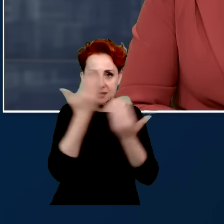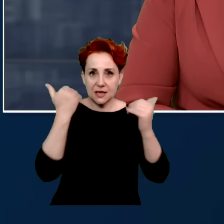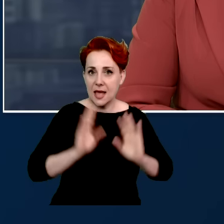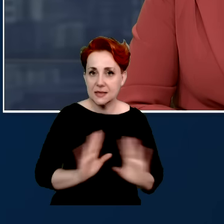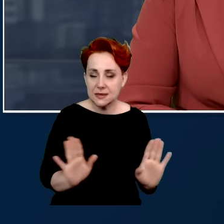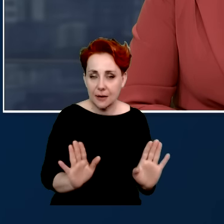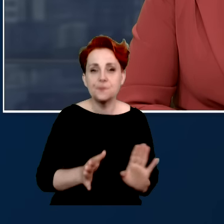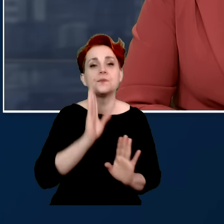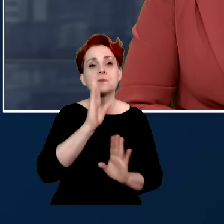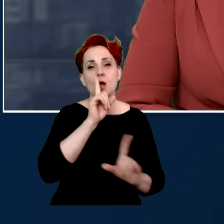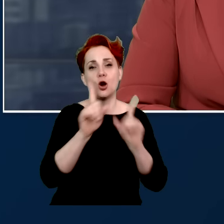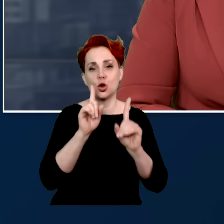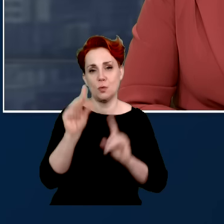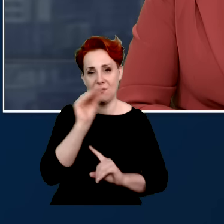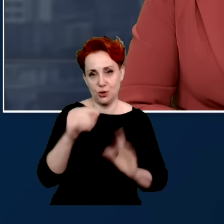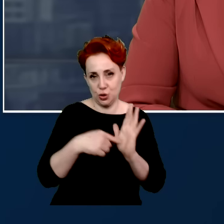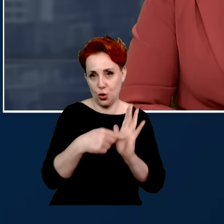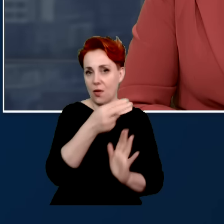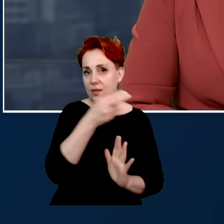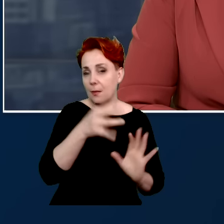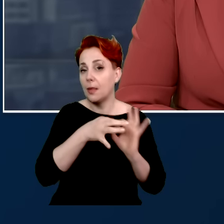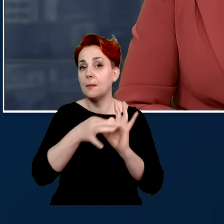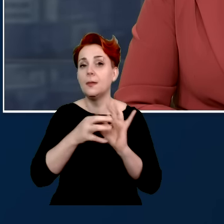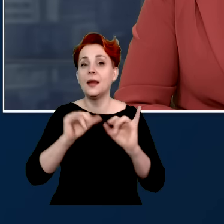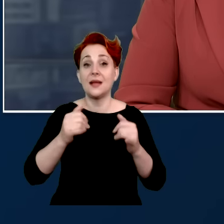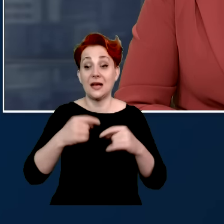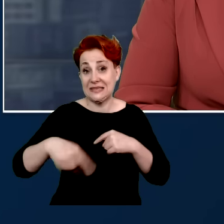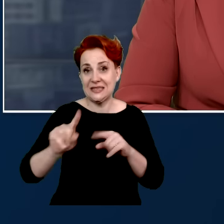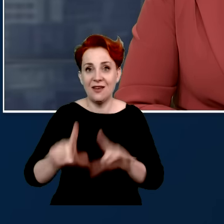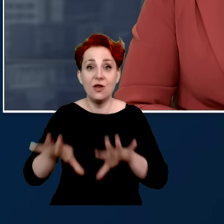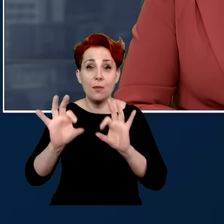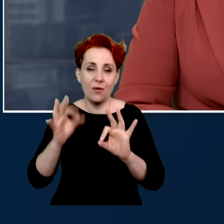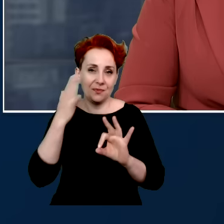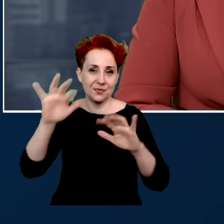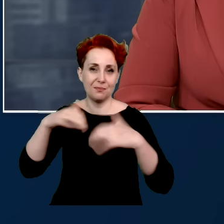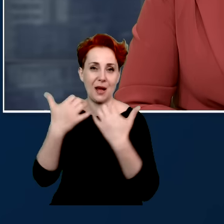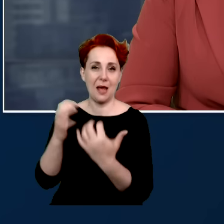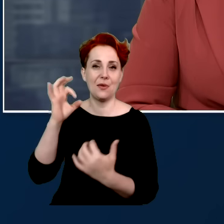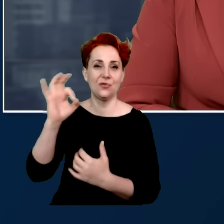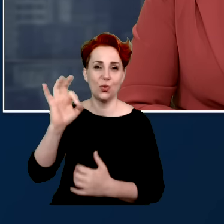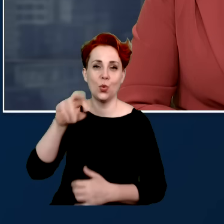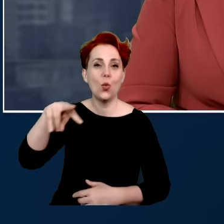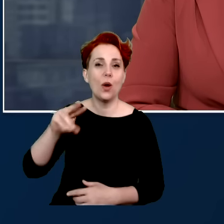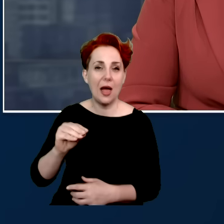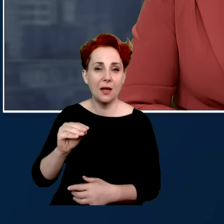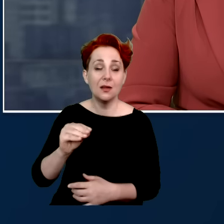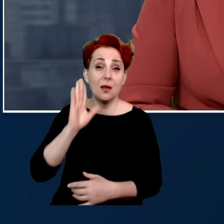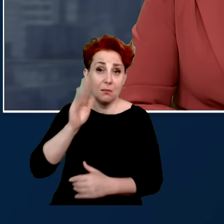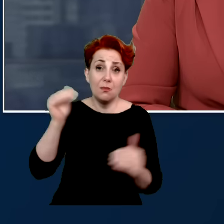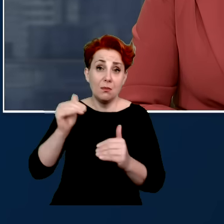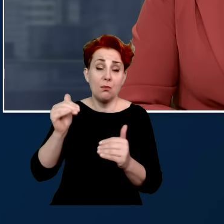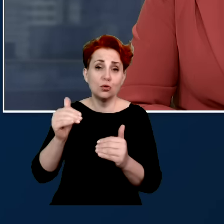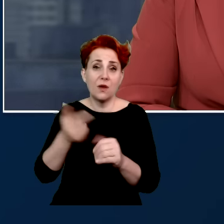rozmawiać również w kontekście toczących się wyborów, bo przecież Parlament Europejski będzie mógł wrzucić pakt